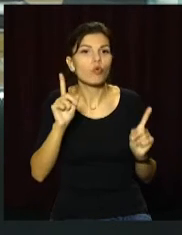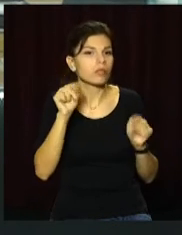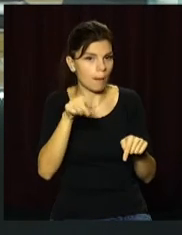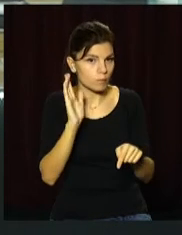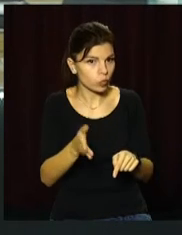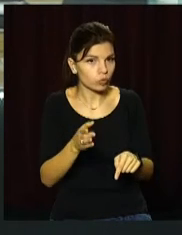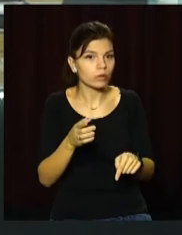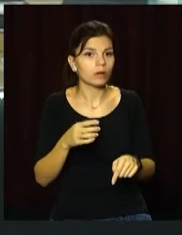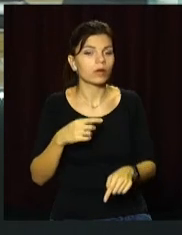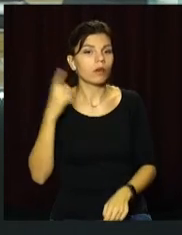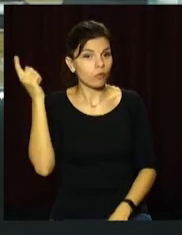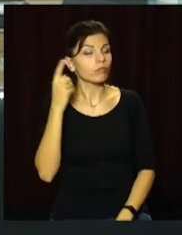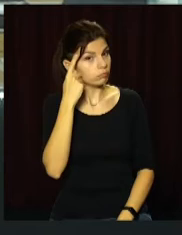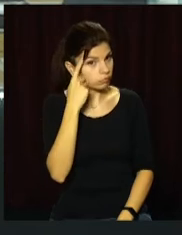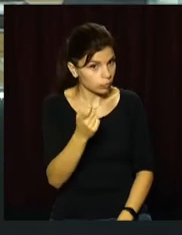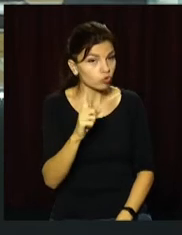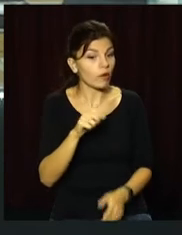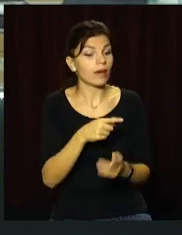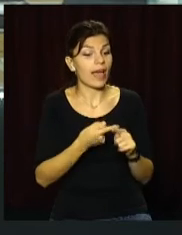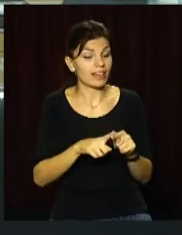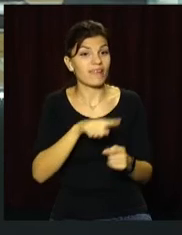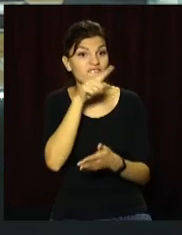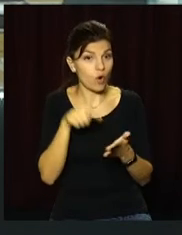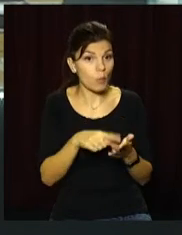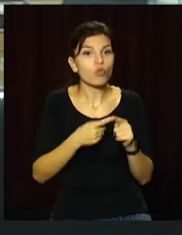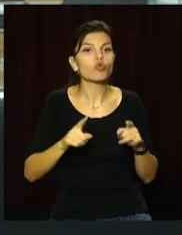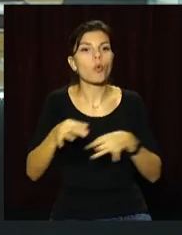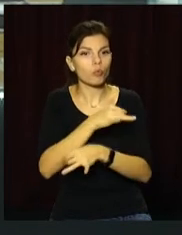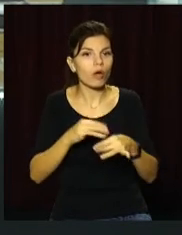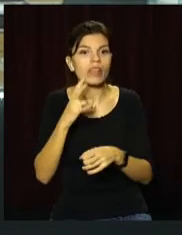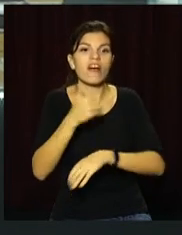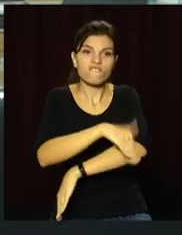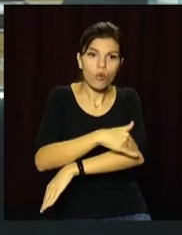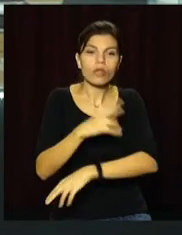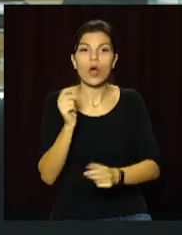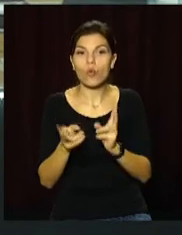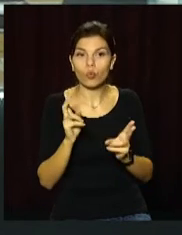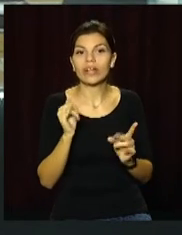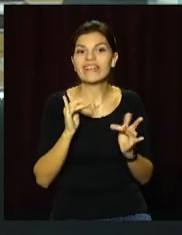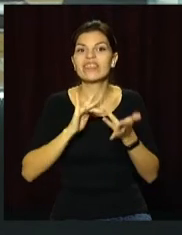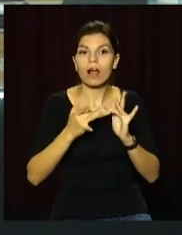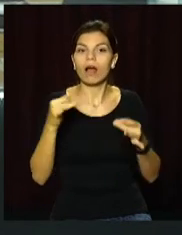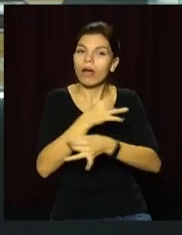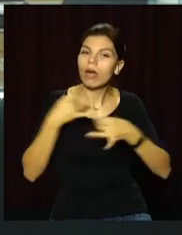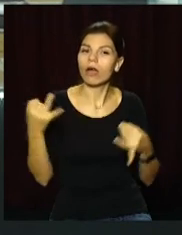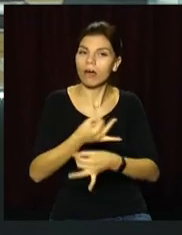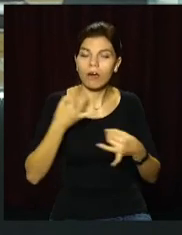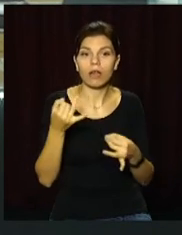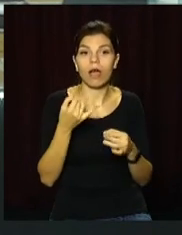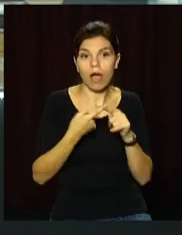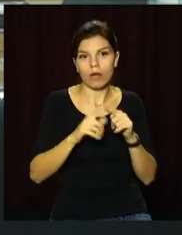Очільник держави лише натякнув, що запитання про те, що ми обговорюємо на вулиці, на кухні та в інтернеті. Про що